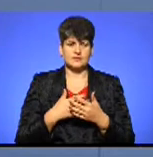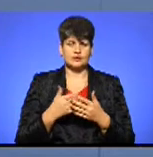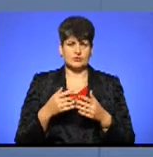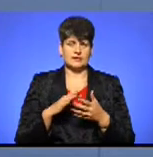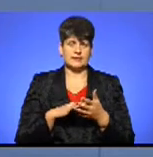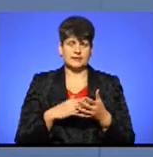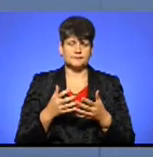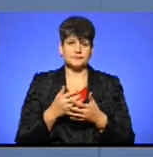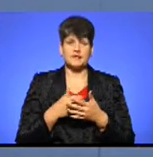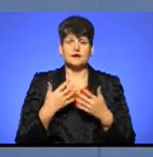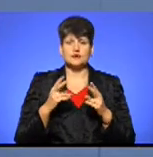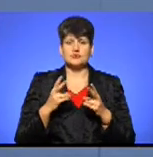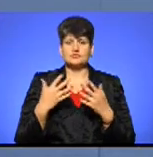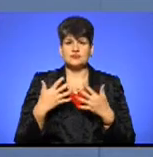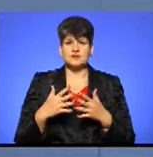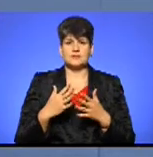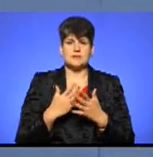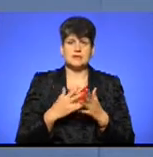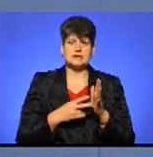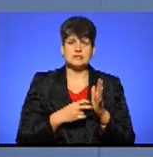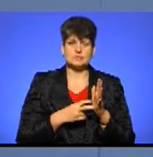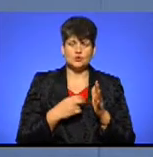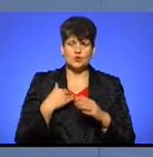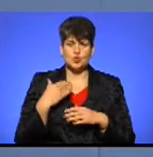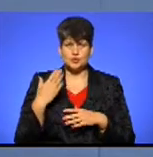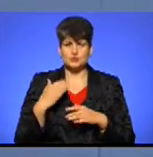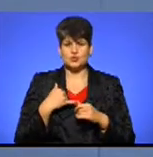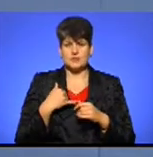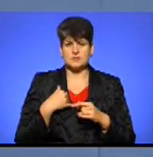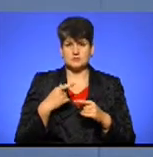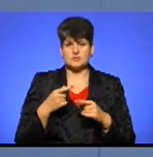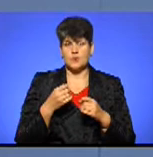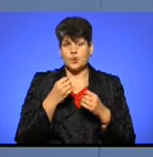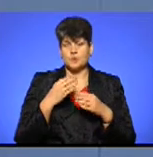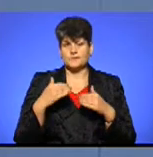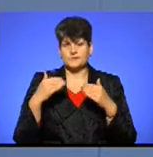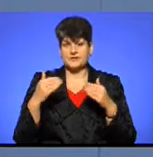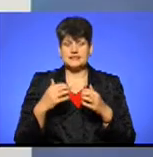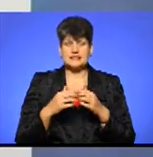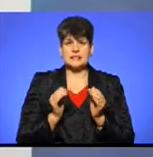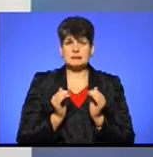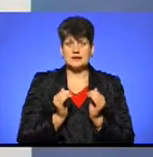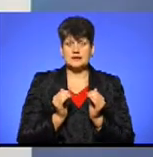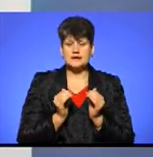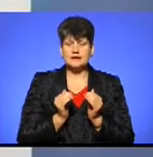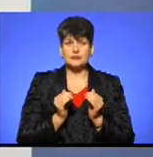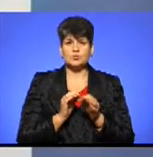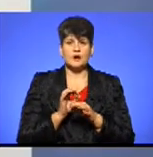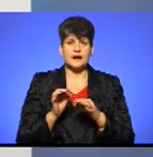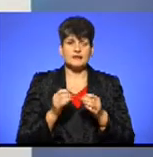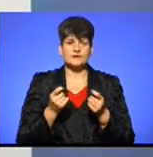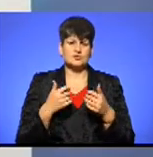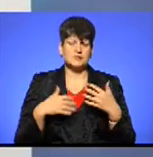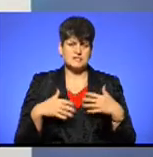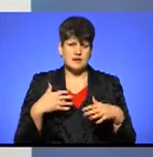голосів. Є проєкти, які вже набрали і 700 голосів, тобто в нас така тенденція дуже хороша. Серед малих проєктів дещо тенденція спостерігається